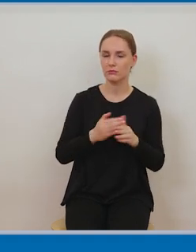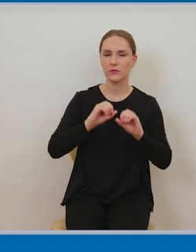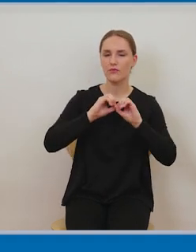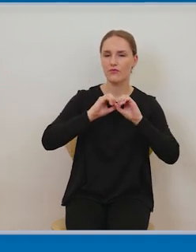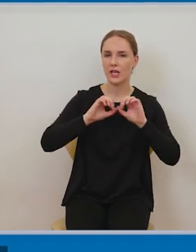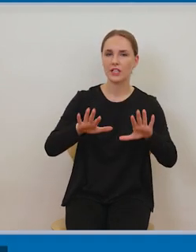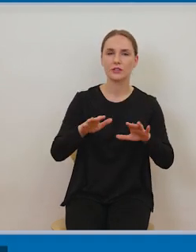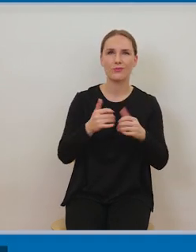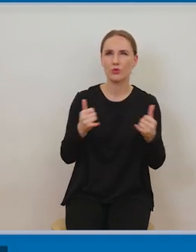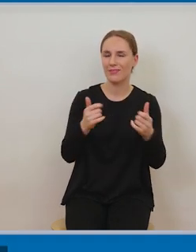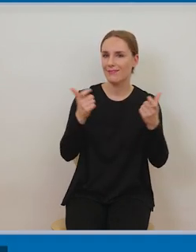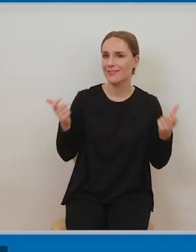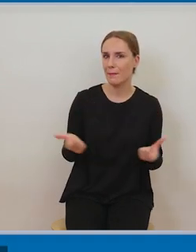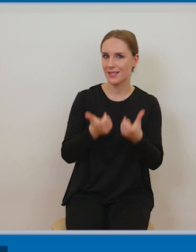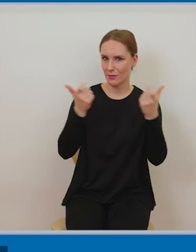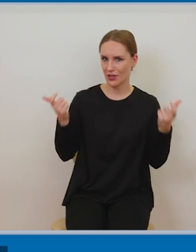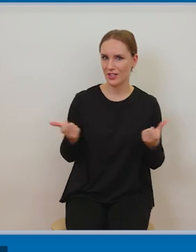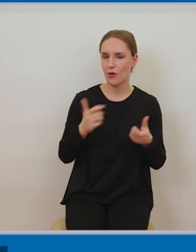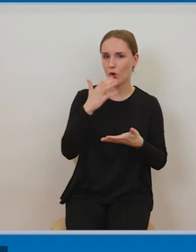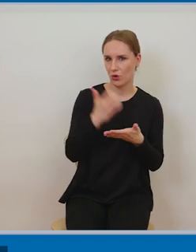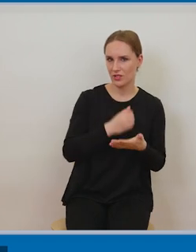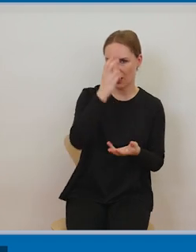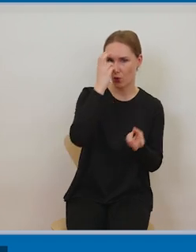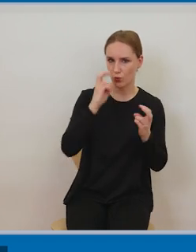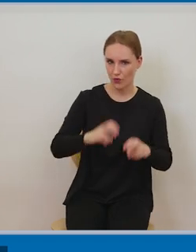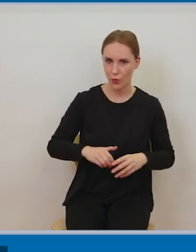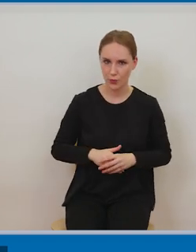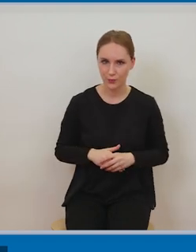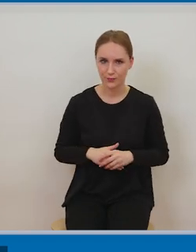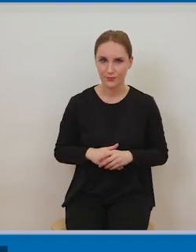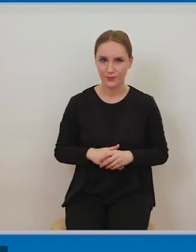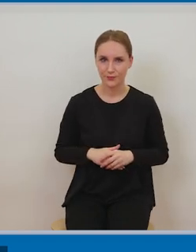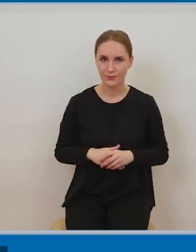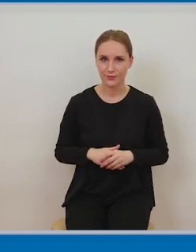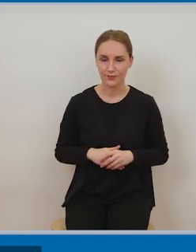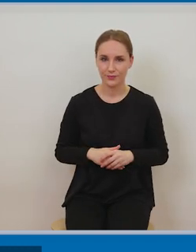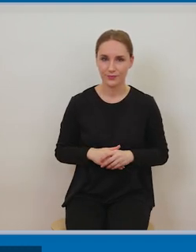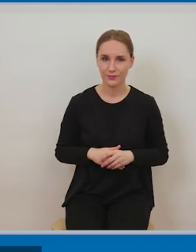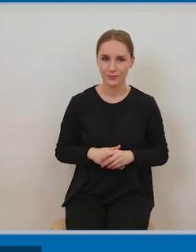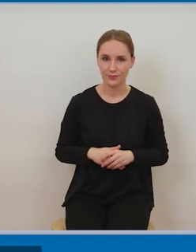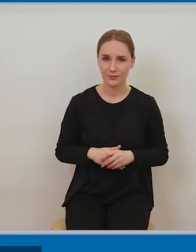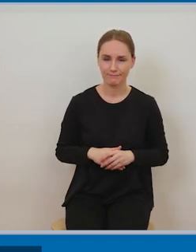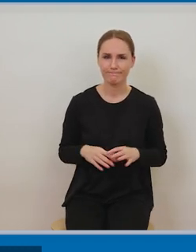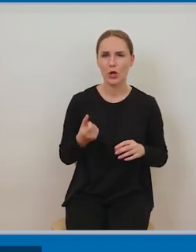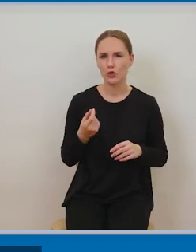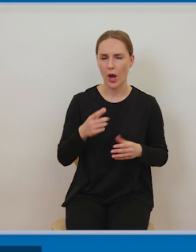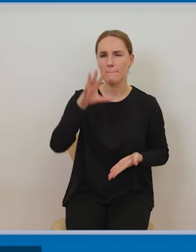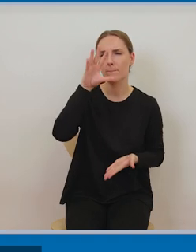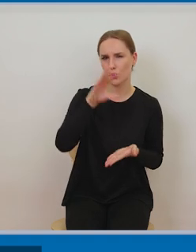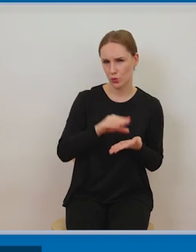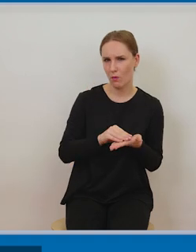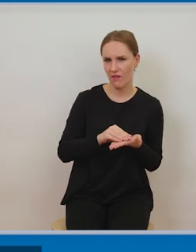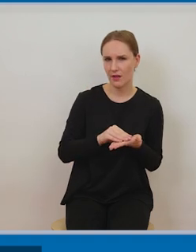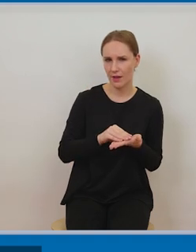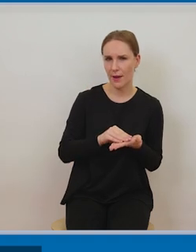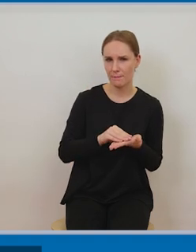I w ramach takiego podsumowania dotychczasowych kwestii, o które zasygnalizowałyśmy,